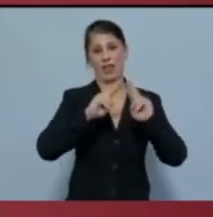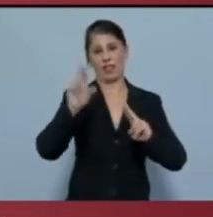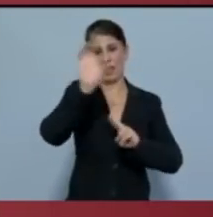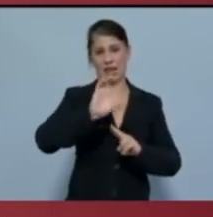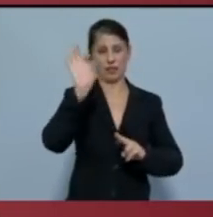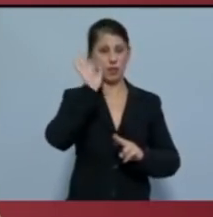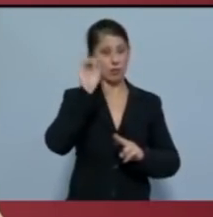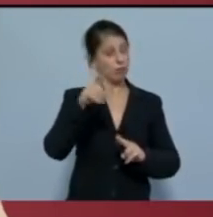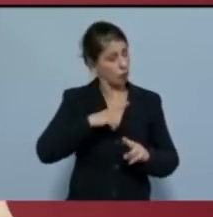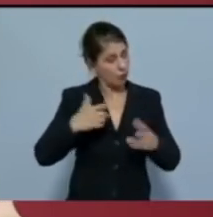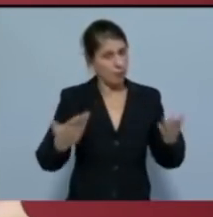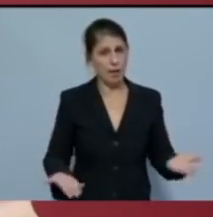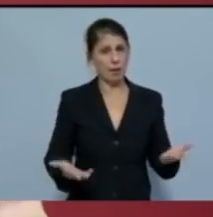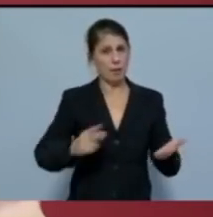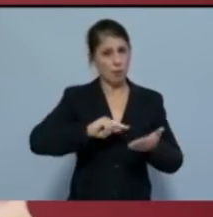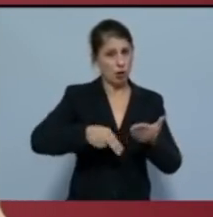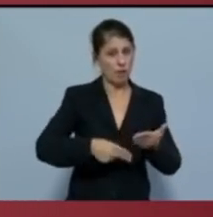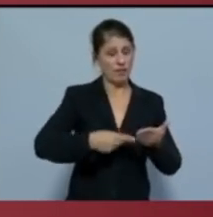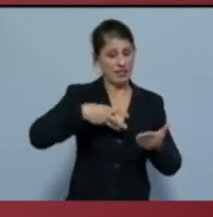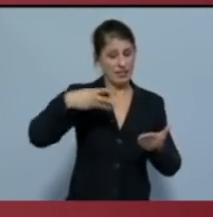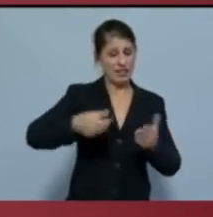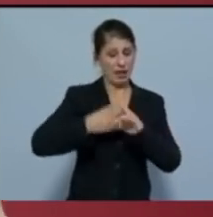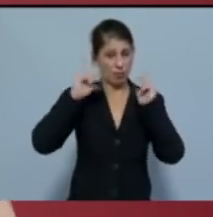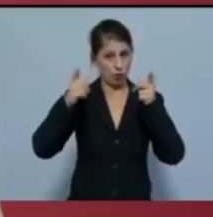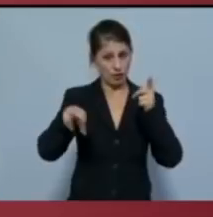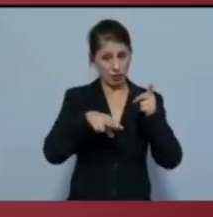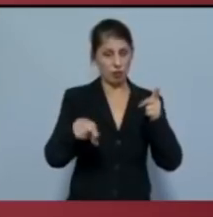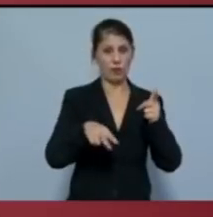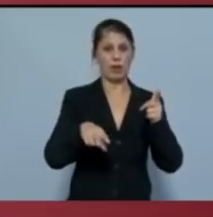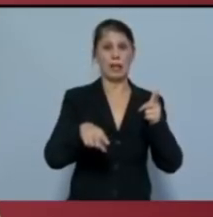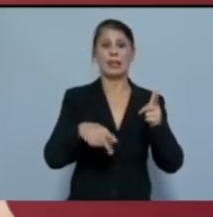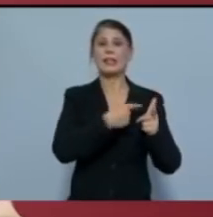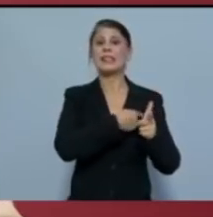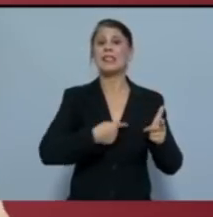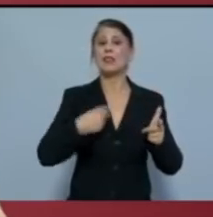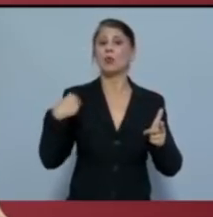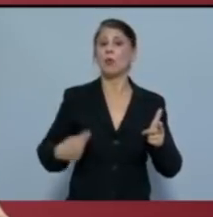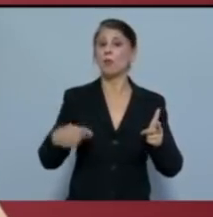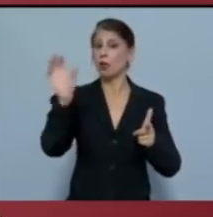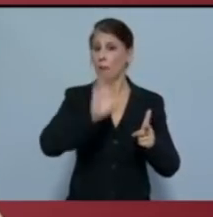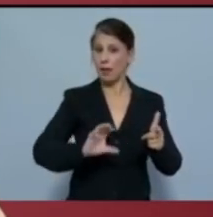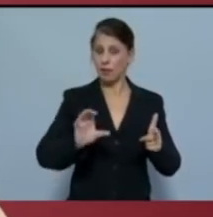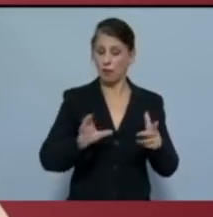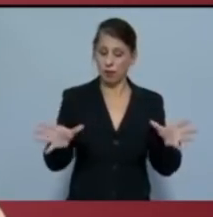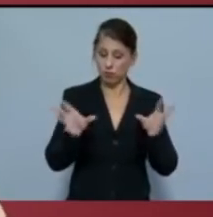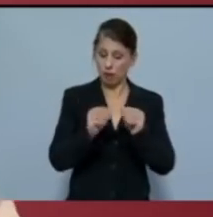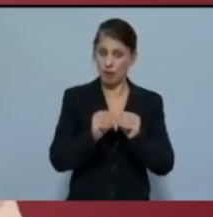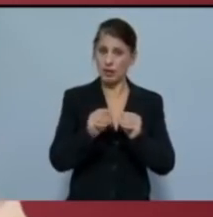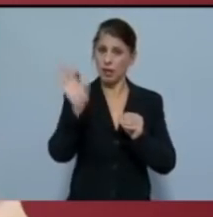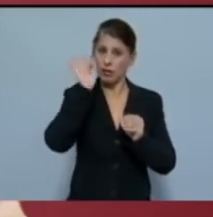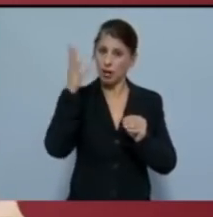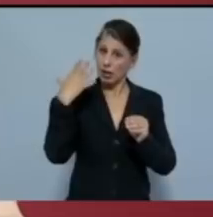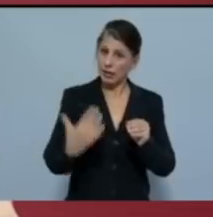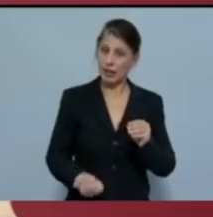κυβερνήσεων Νέας Δημοκρατίας και ΣΥΡΙΖΑ, της διοίκησης του Δήμου και της Περιφέρειας, η Θεσσαλονίκη αποκτά,